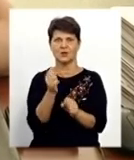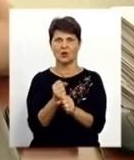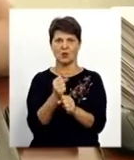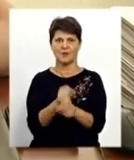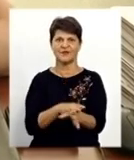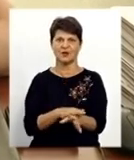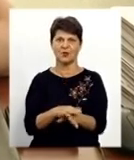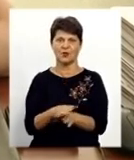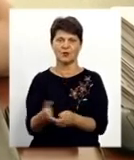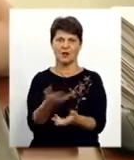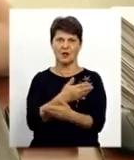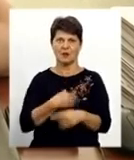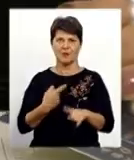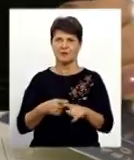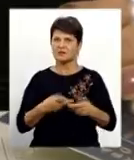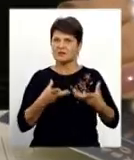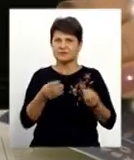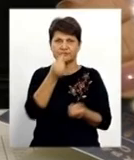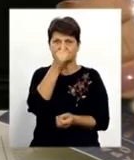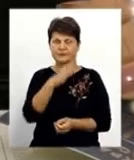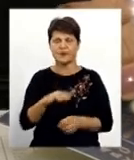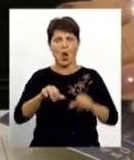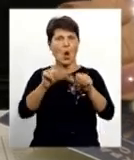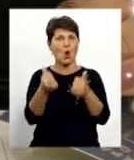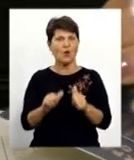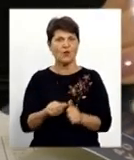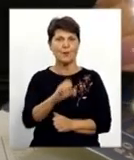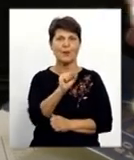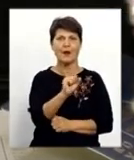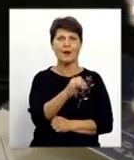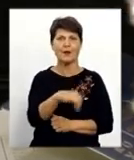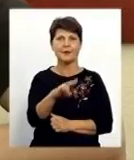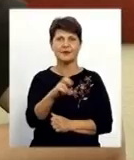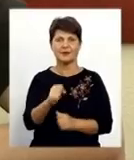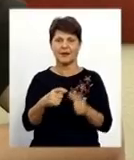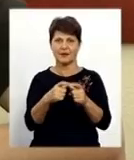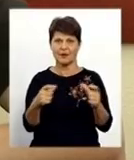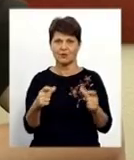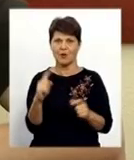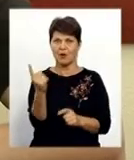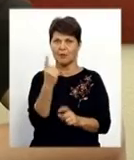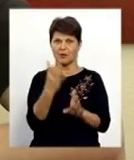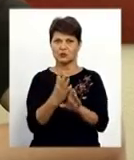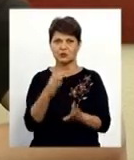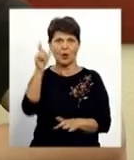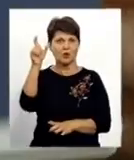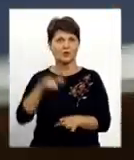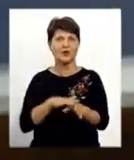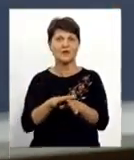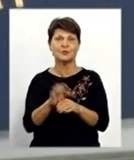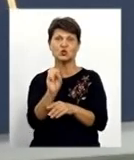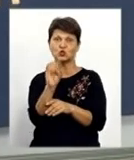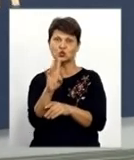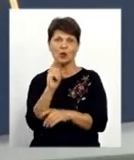виконує, і ми на це не впливаємо. Щодо оформлення ID-карток, в першу чергу їх отримують громадяни, яким виповнилося